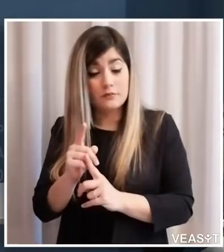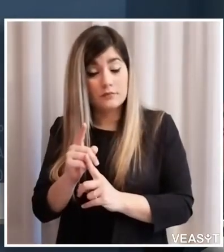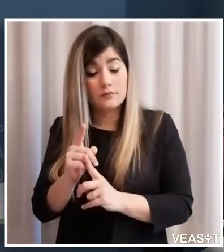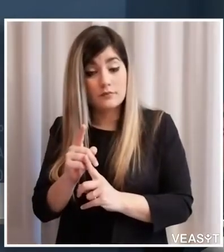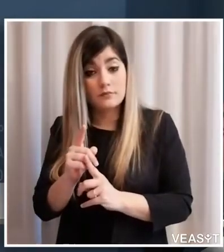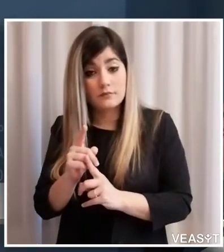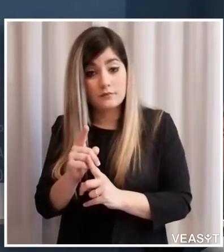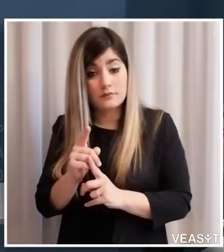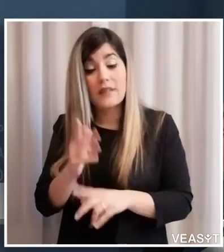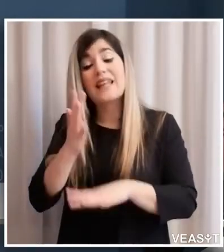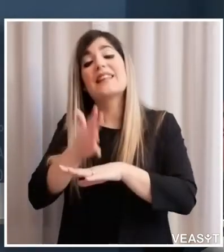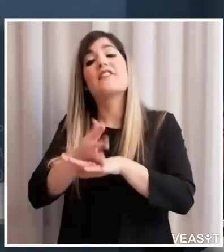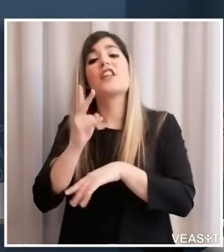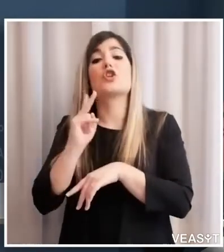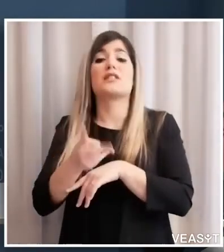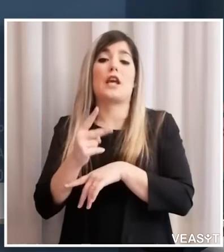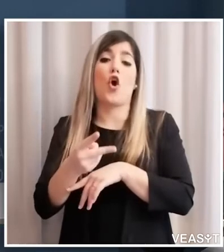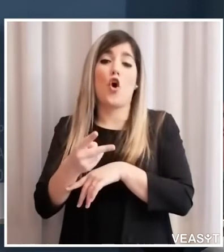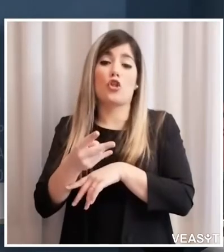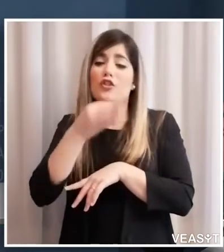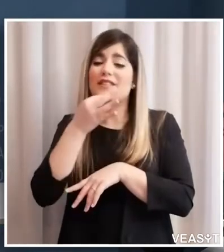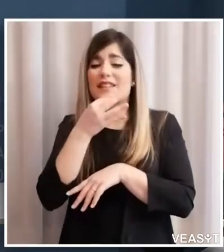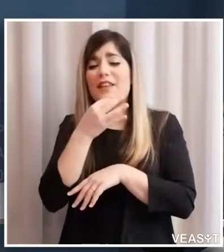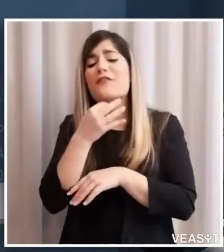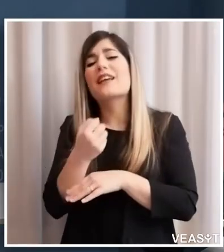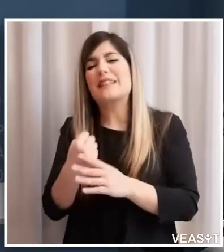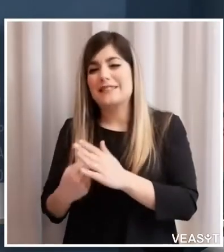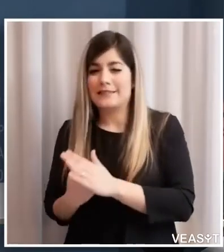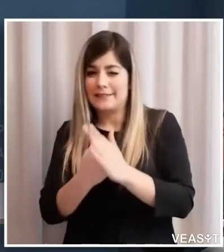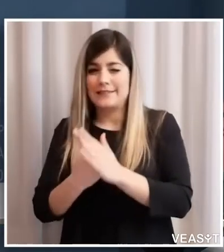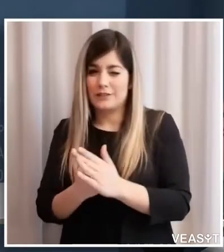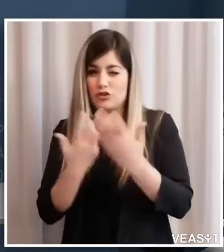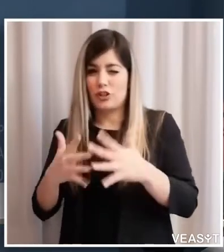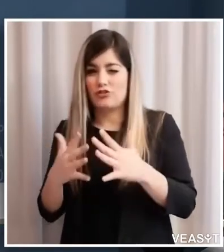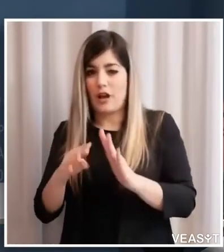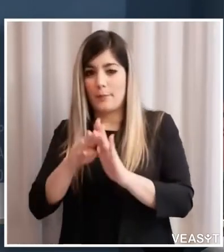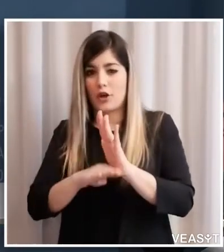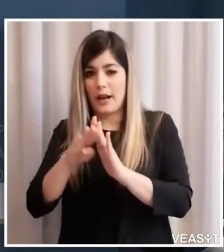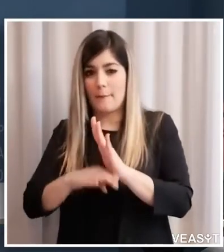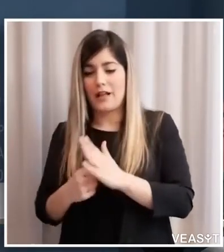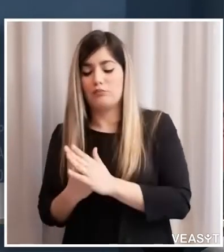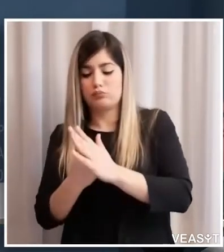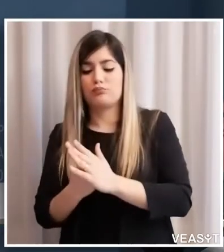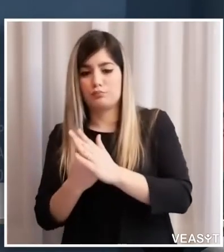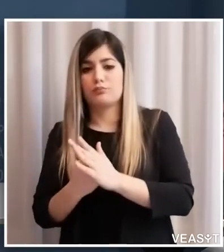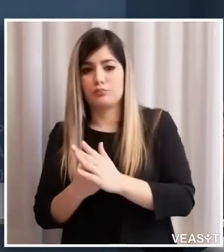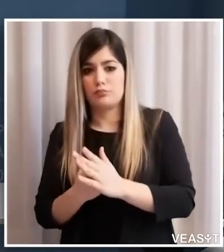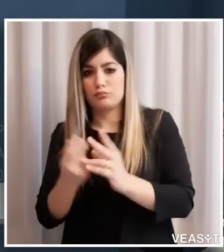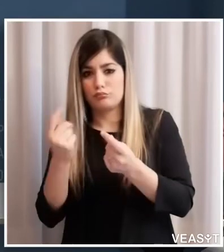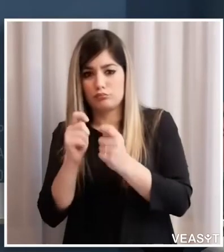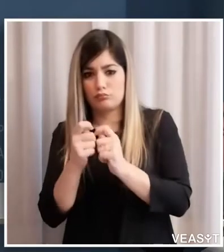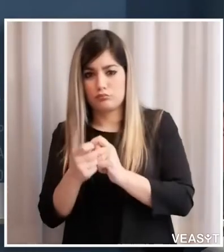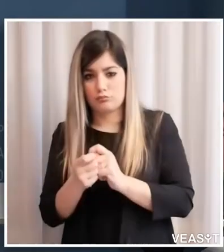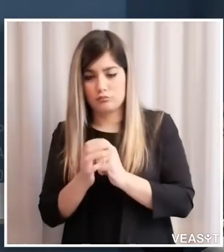intervento e potenziare quello che è già programmato per ciò che riguarda poi